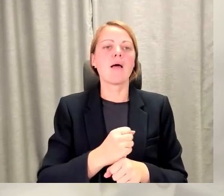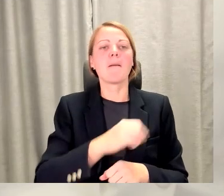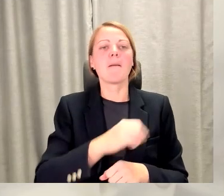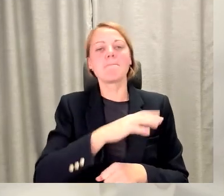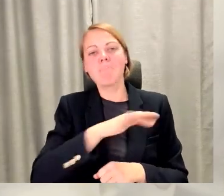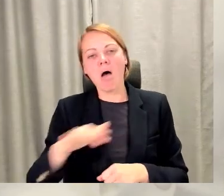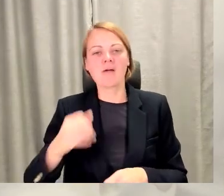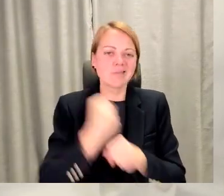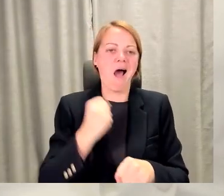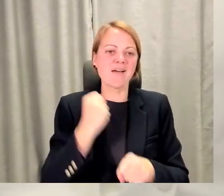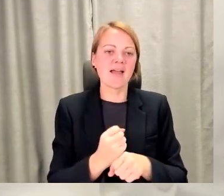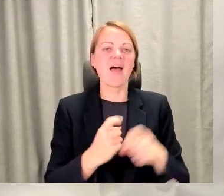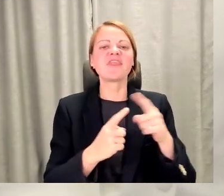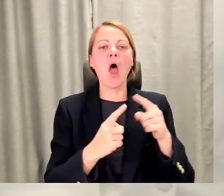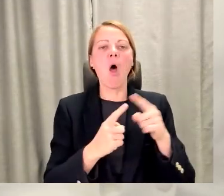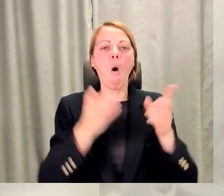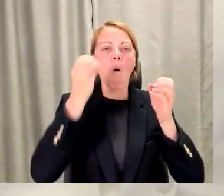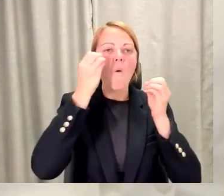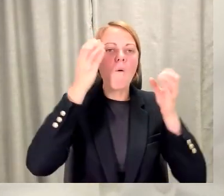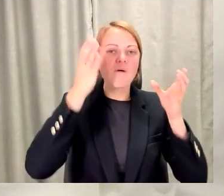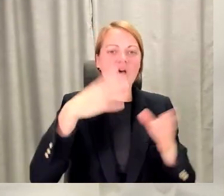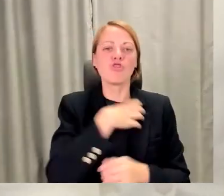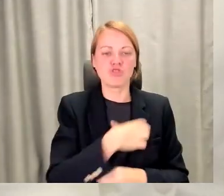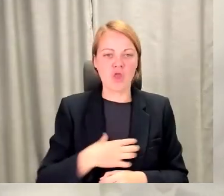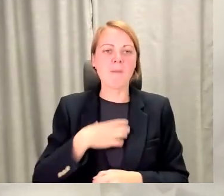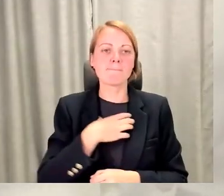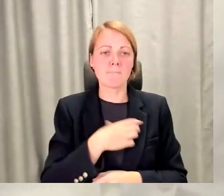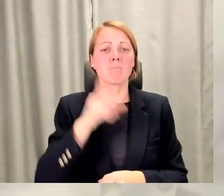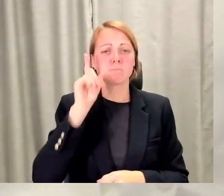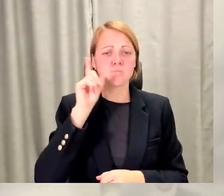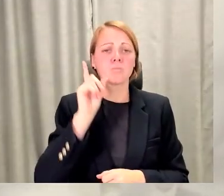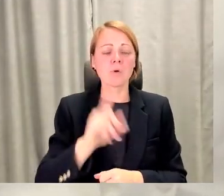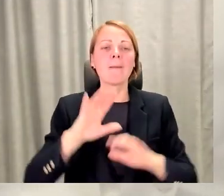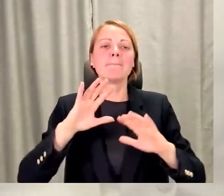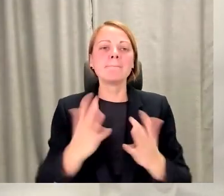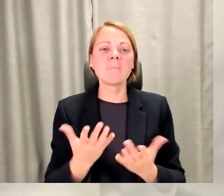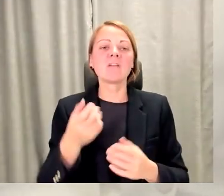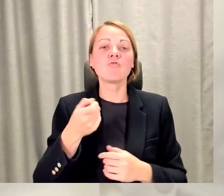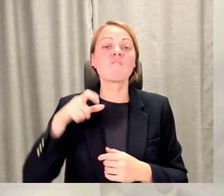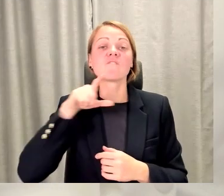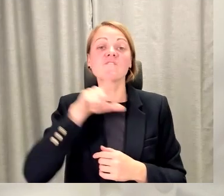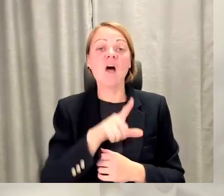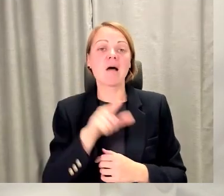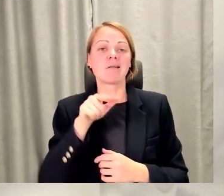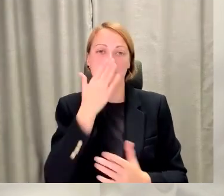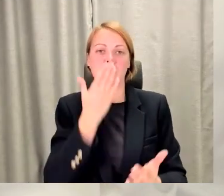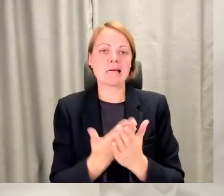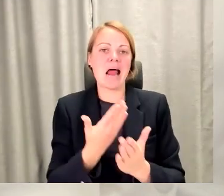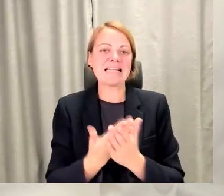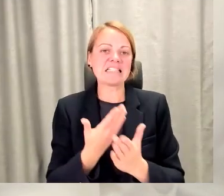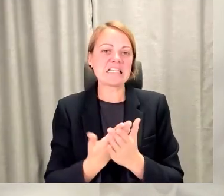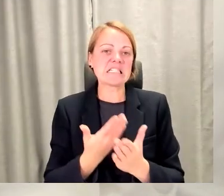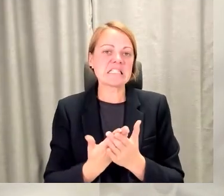teorētas, kās runāšanas, tās ir nepieciešams, protams, bet jo vairāk mēs rādīsim un dosim